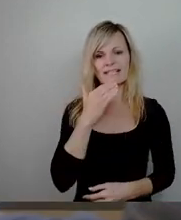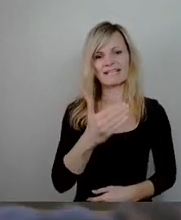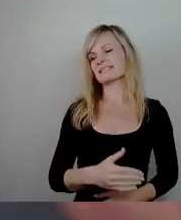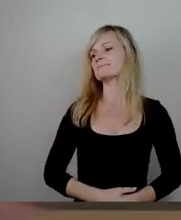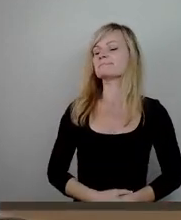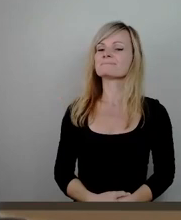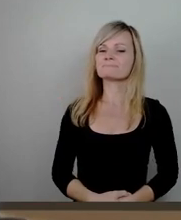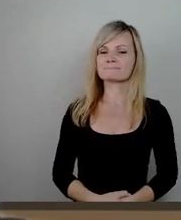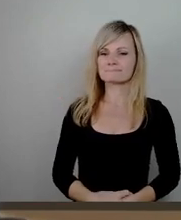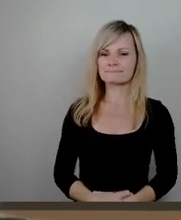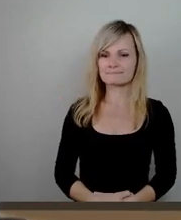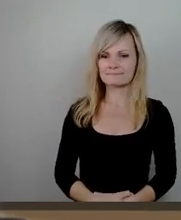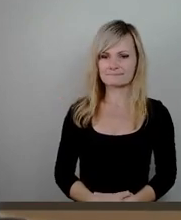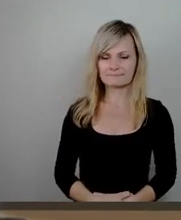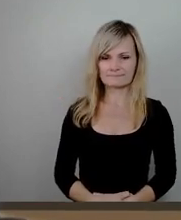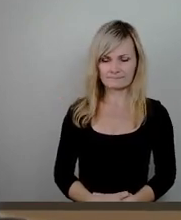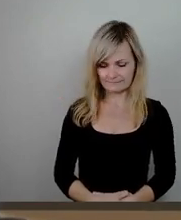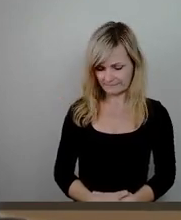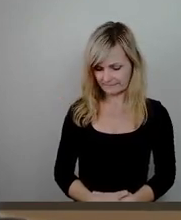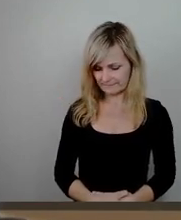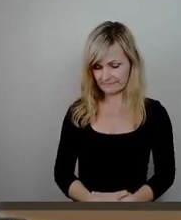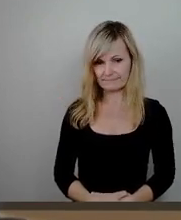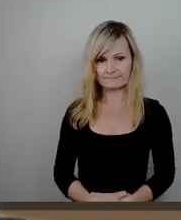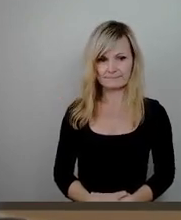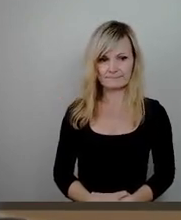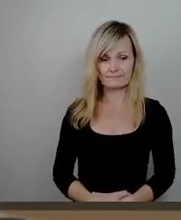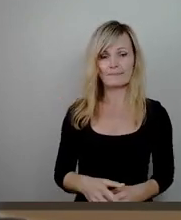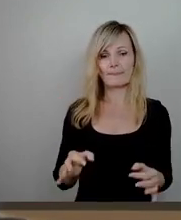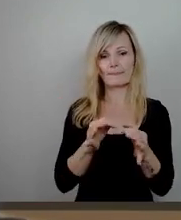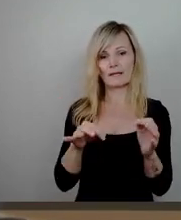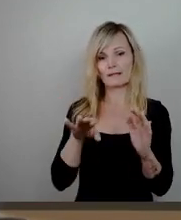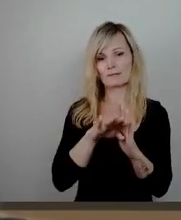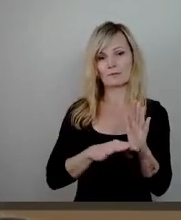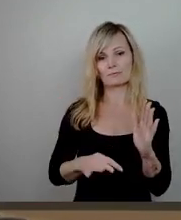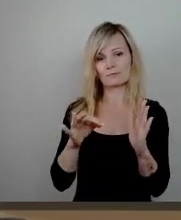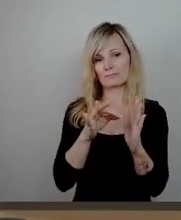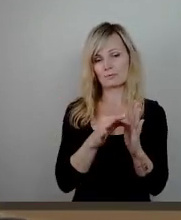und wir machen weiter mit dem Tagesordnungspunkt 17.4. paar Mal. ... ... ...